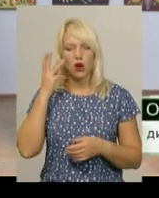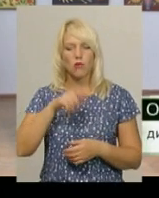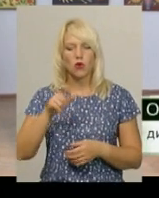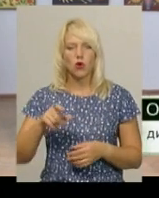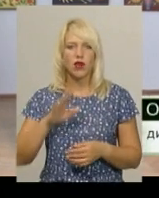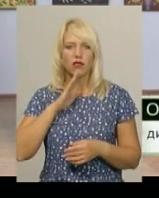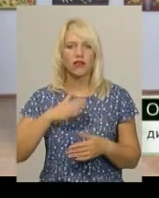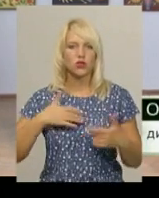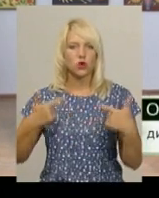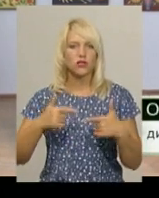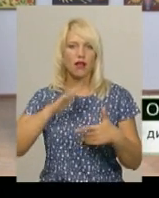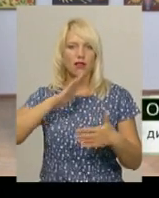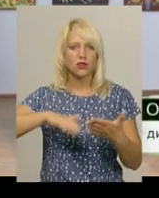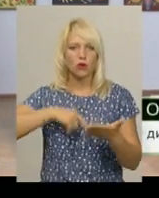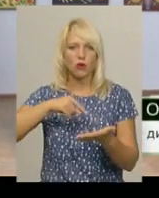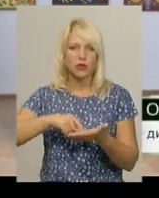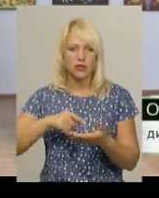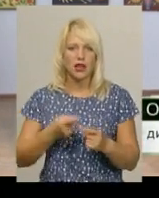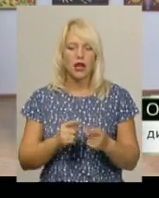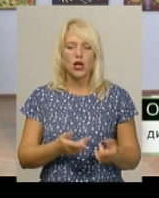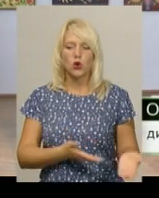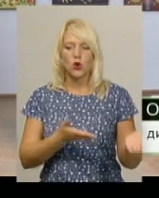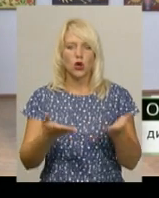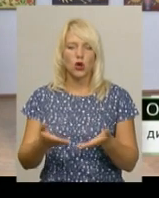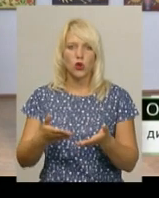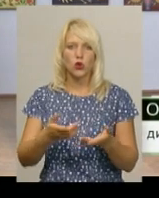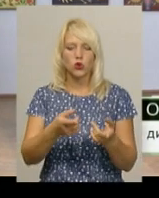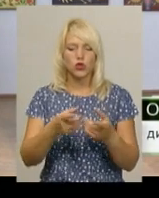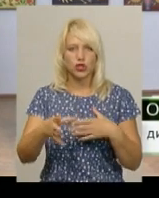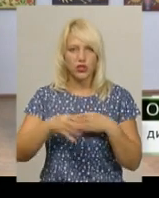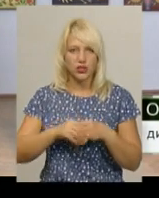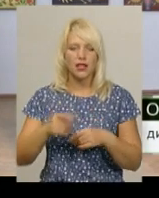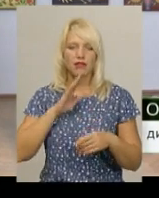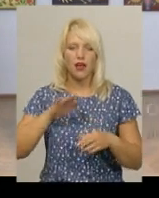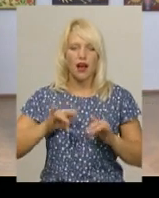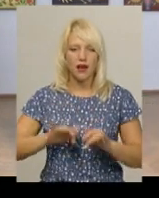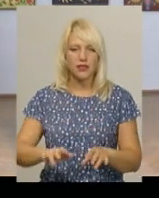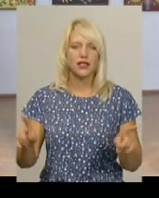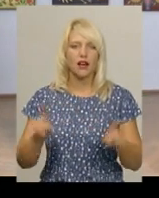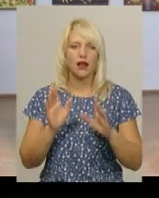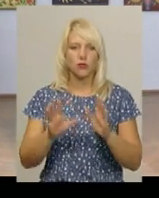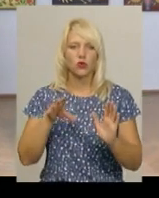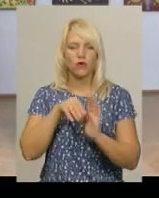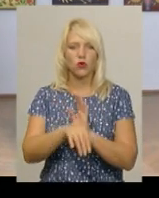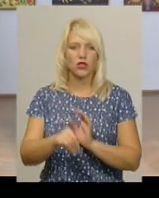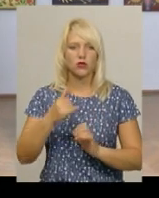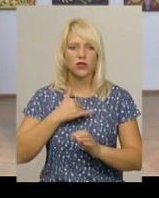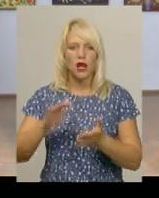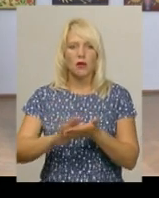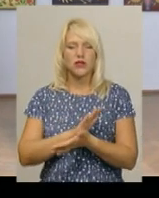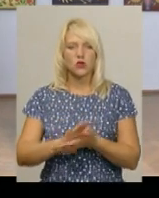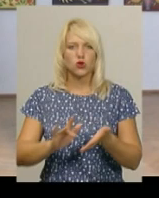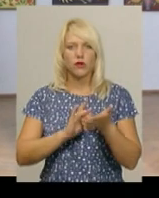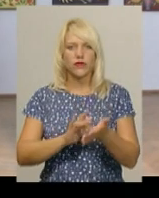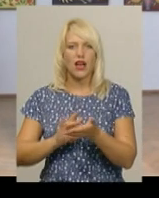гостей нашого краю долучитися до акції, яка буде включати у себе безкоштовні